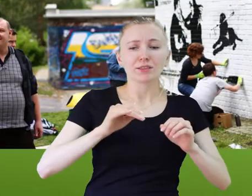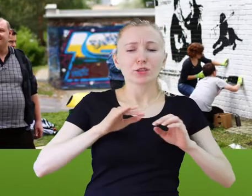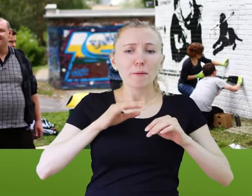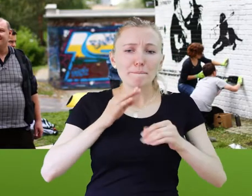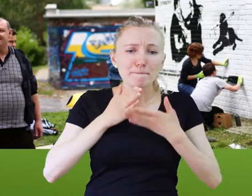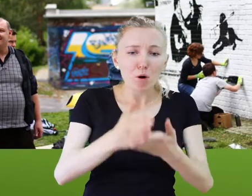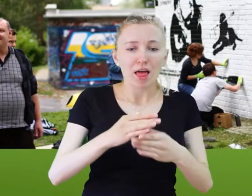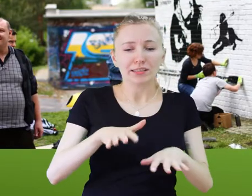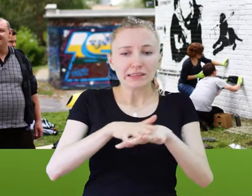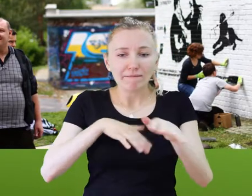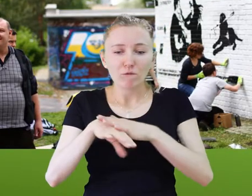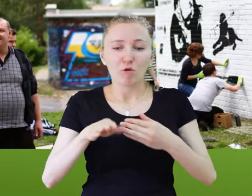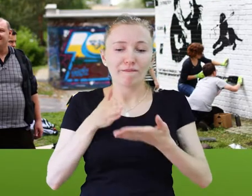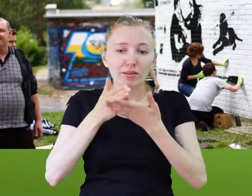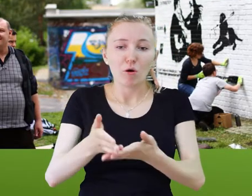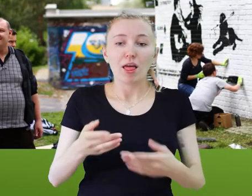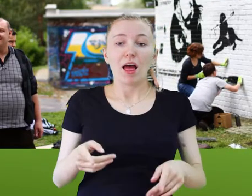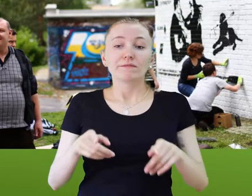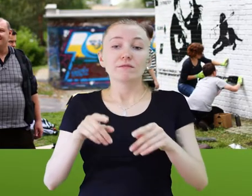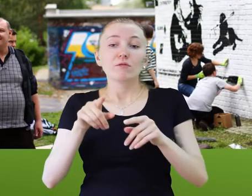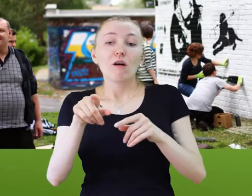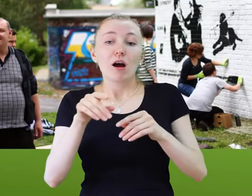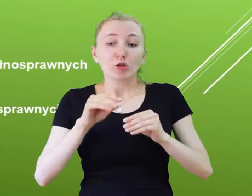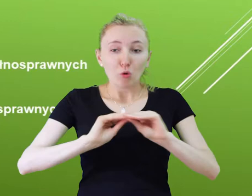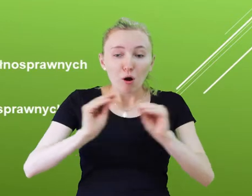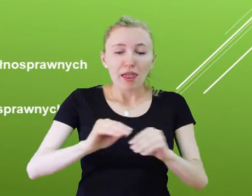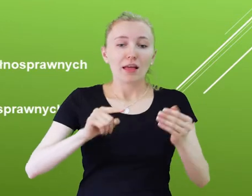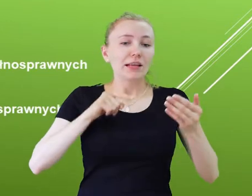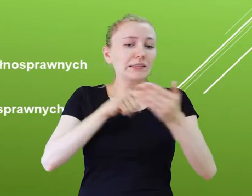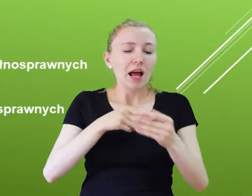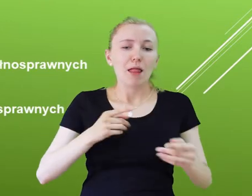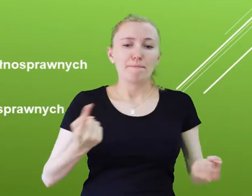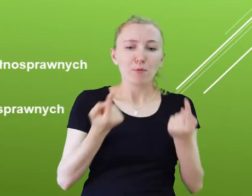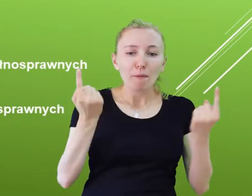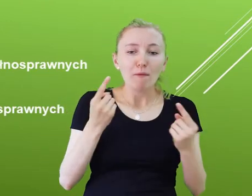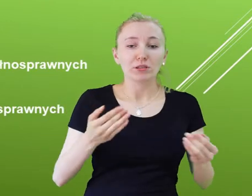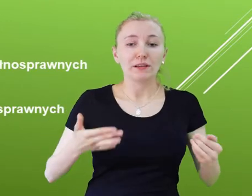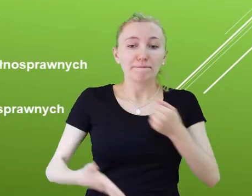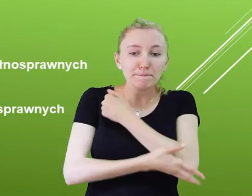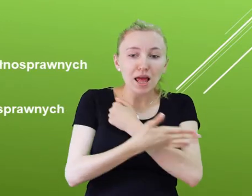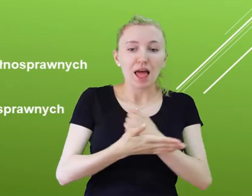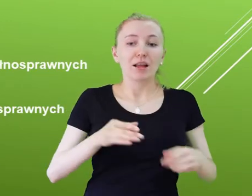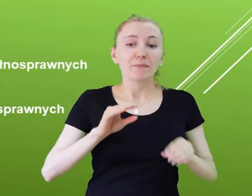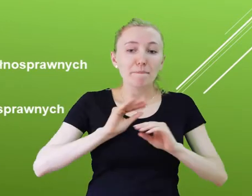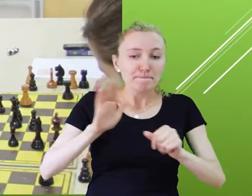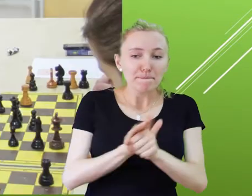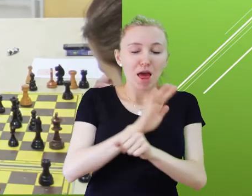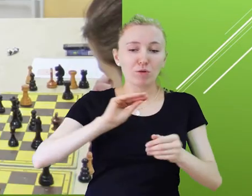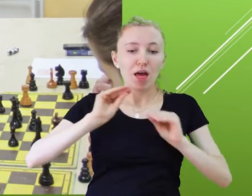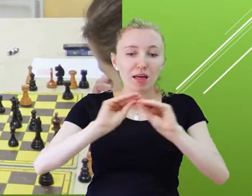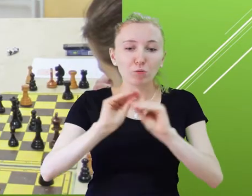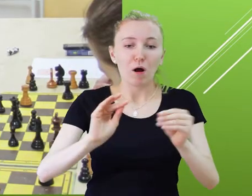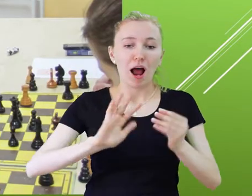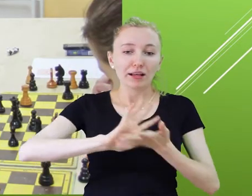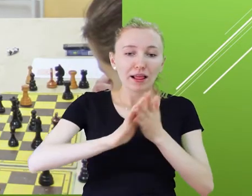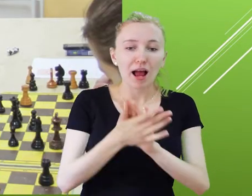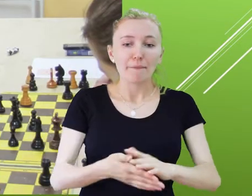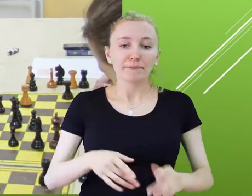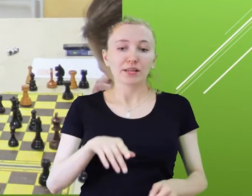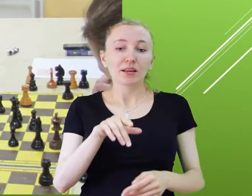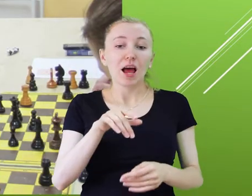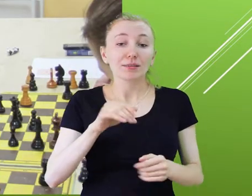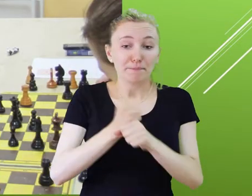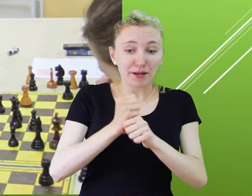doradczych i szkoleniowych, mających na celu promocję i wspieranie kompleksowej edukacji, rehabilitacji, zatrudnienia,